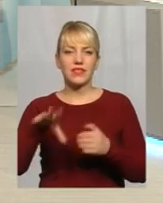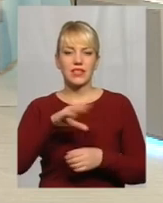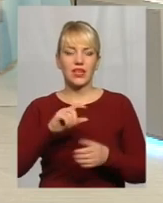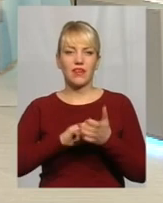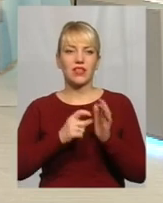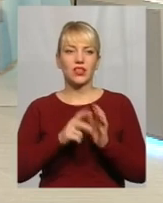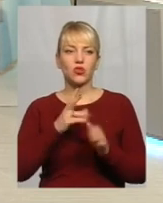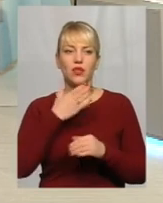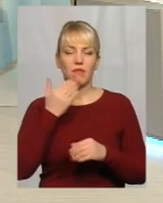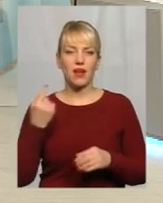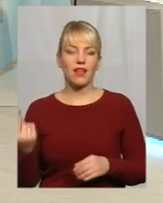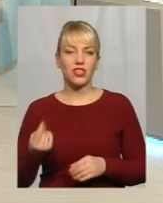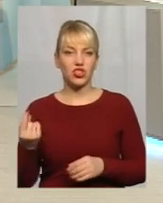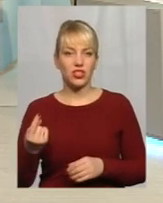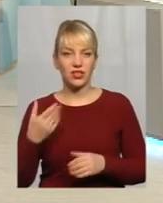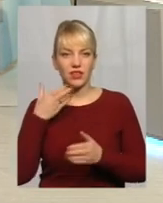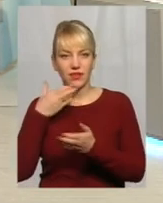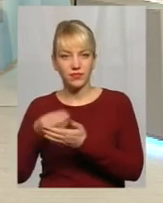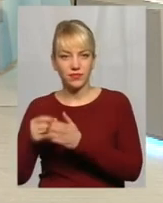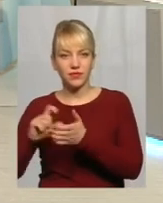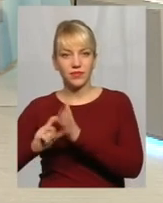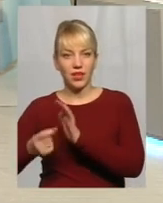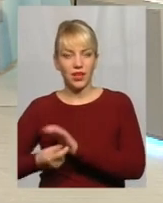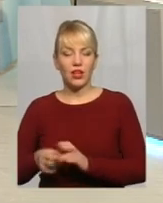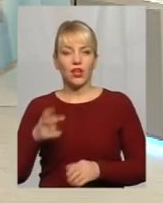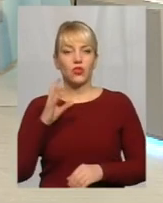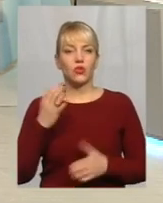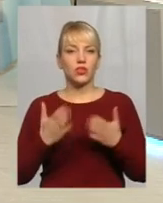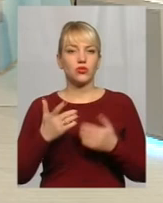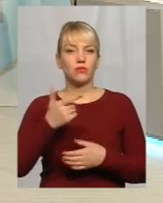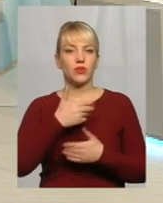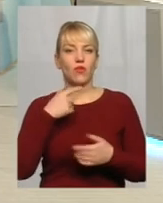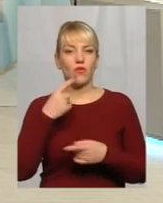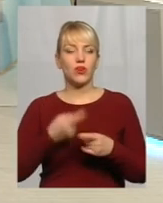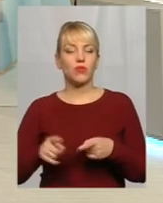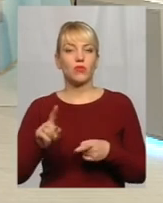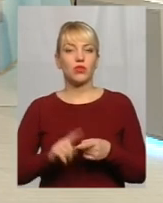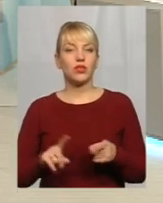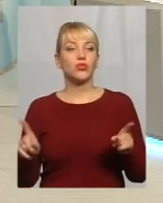Але, якщо ми говоримо про те, що, ну,